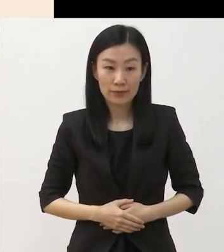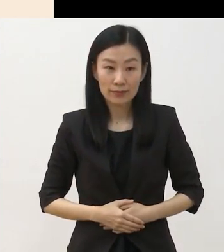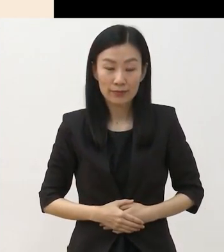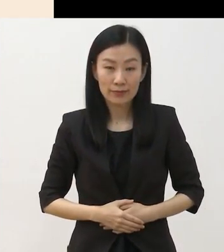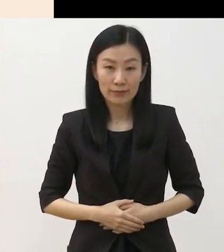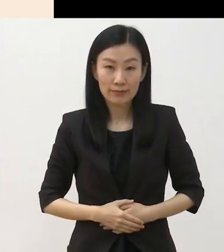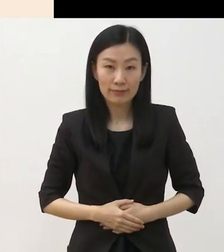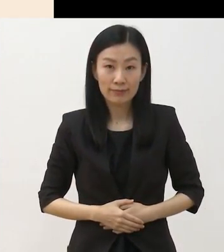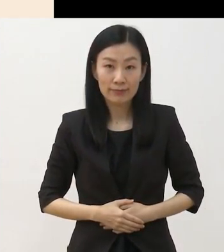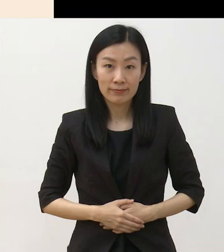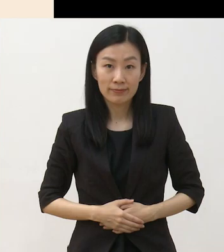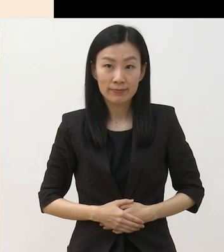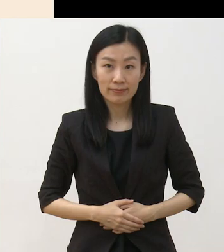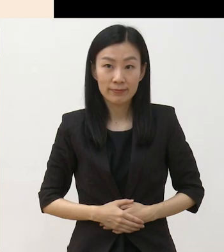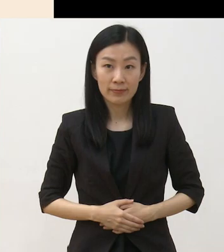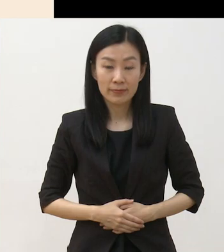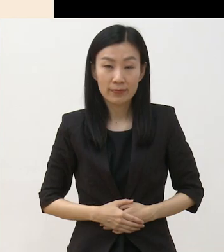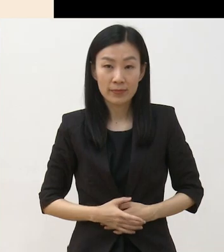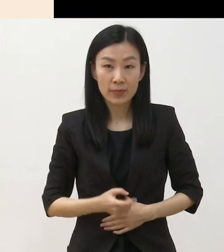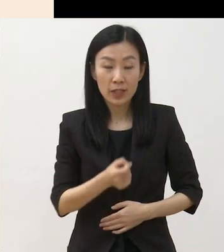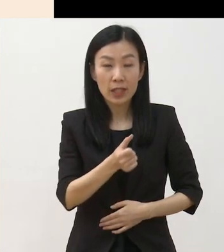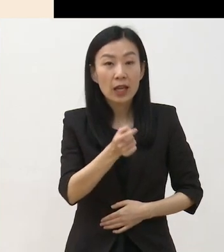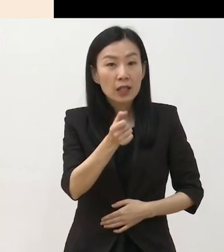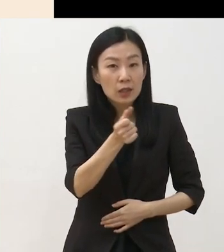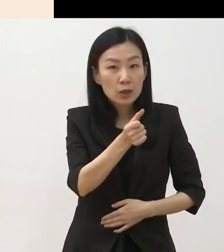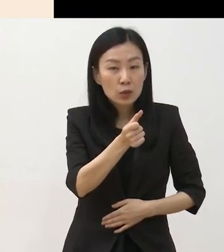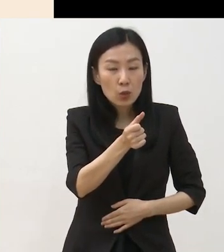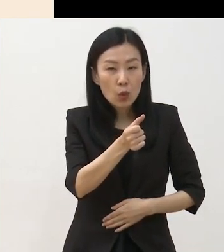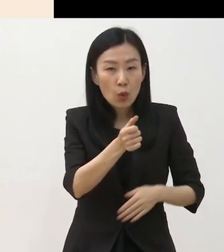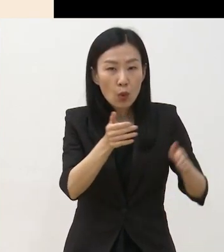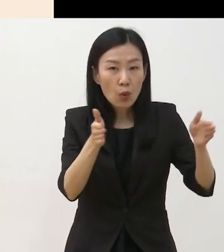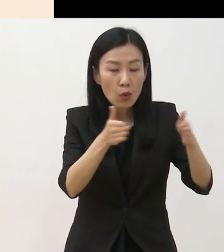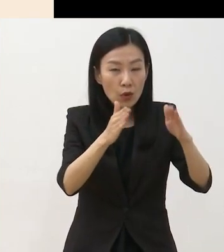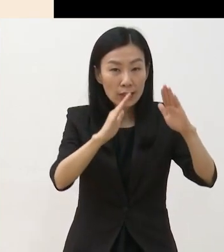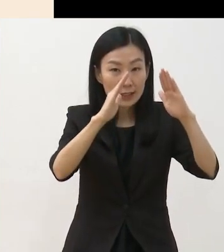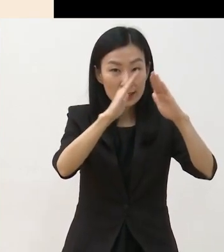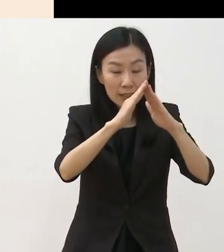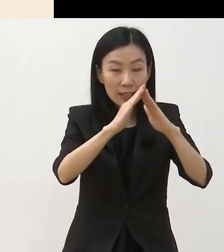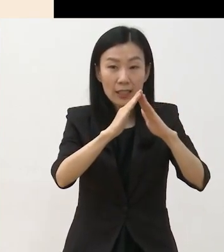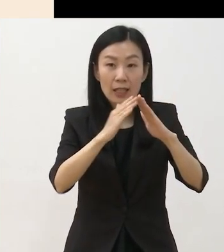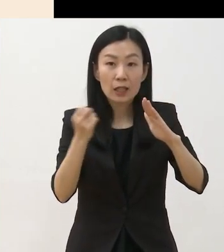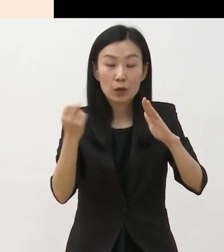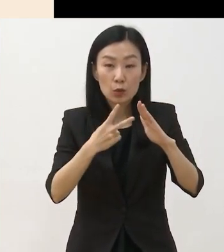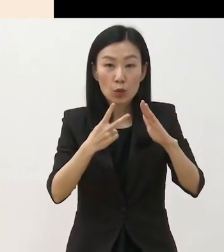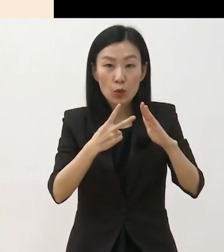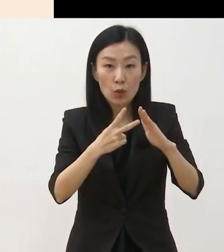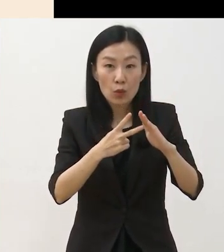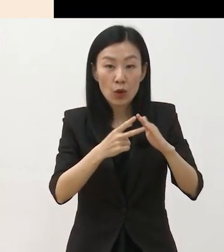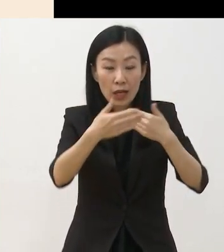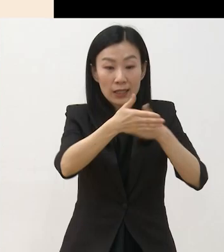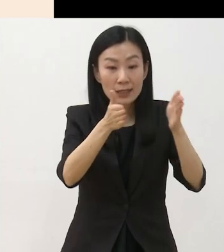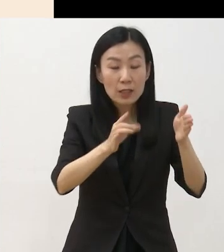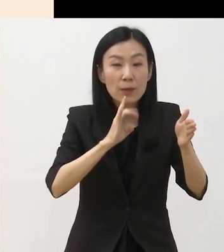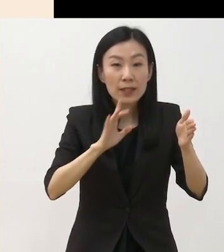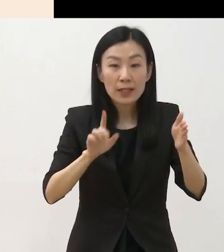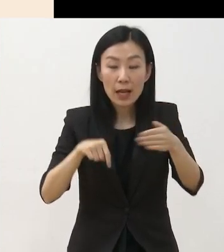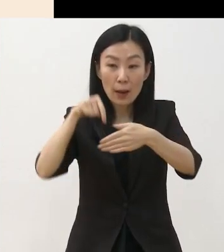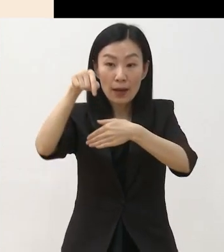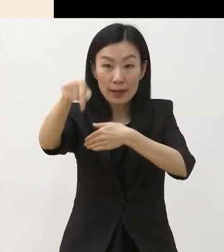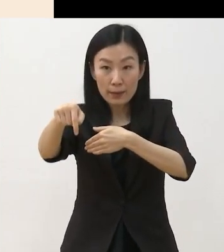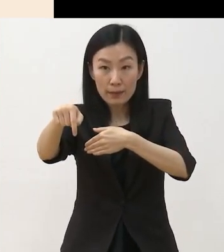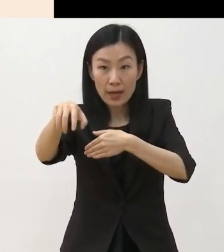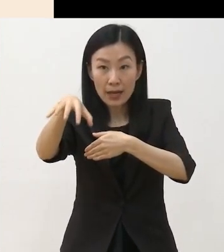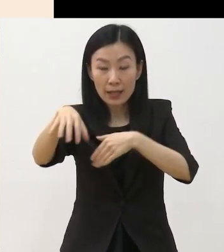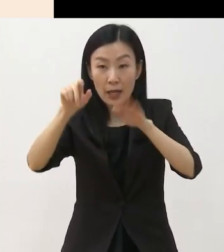이번에는 소극장 규모 이상의 극장이 아닌 실내 또는 야외 공연도 가능하도록